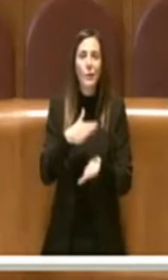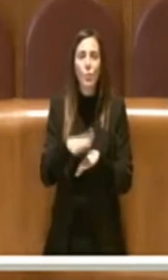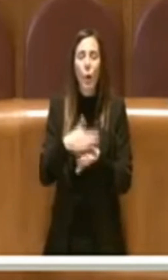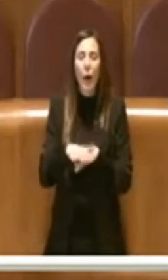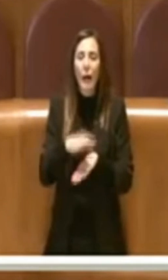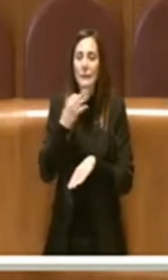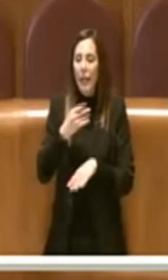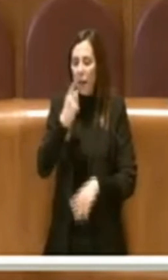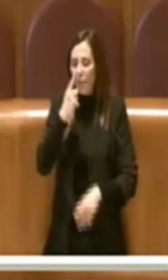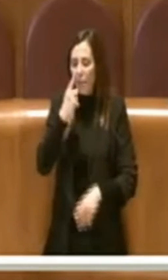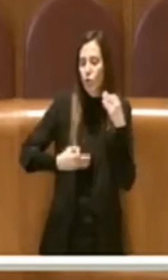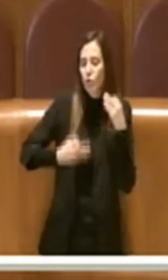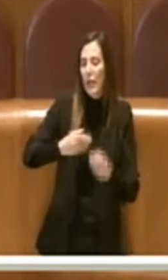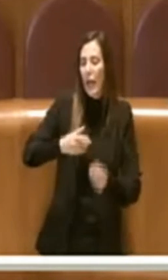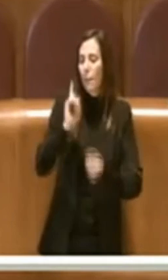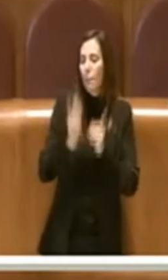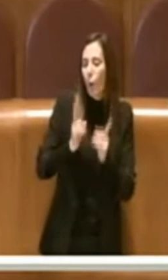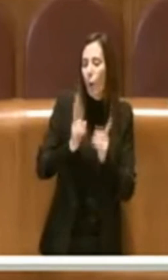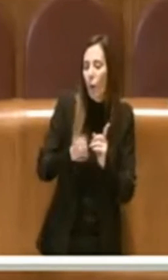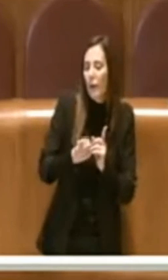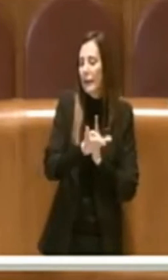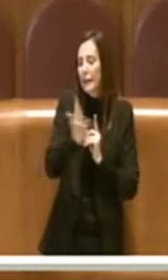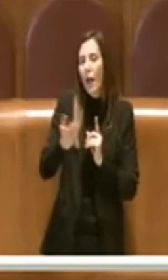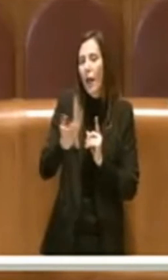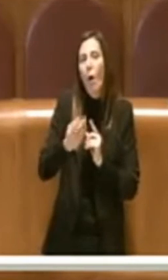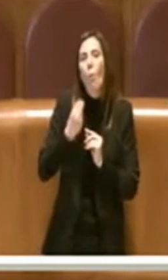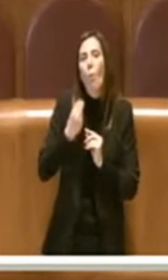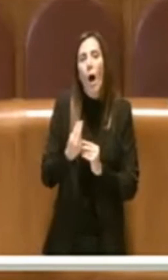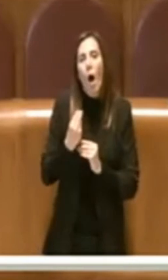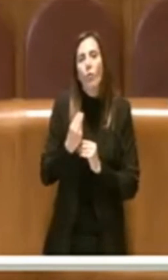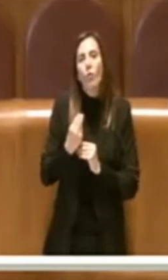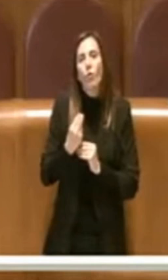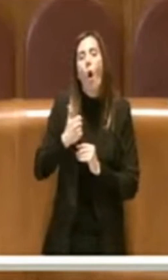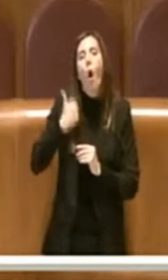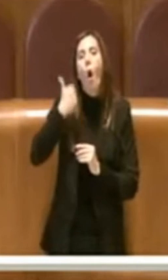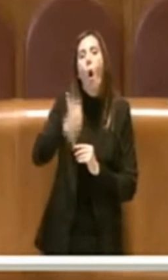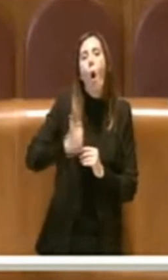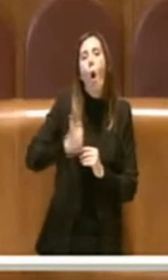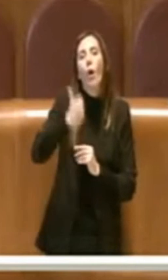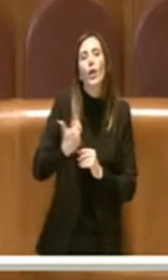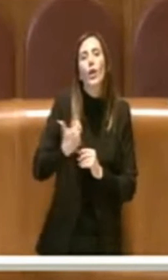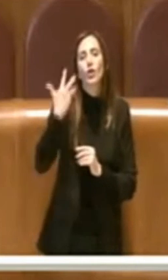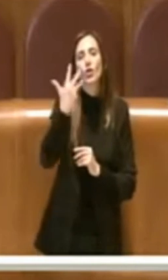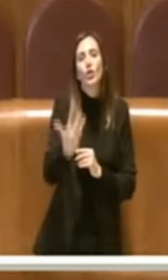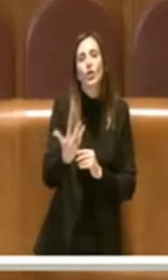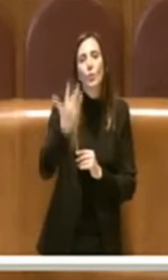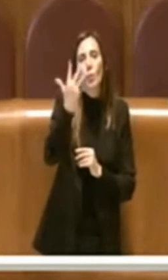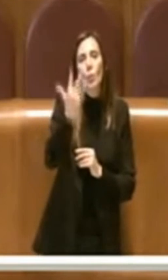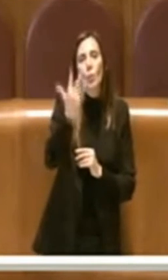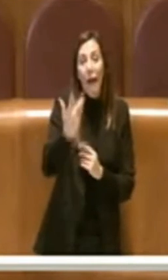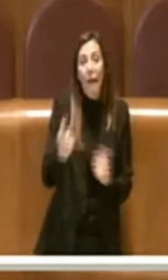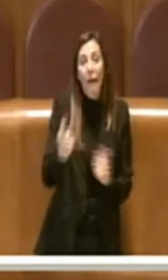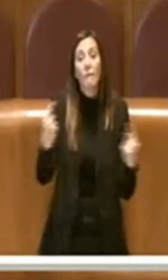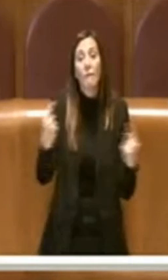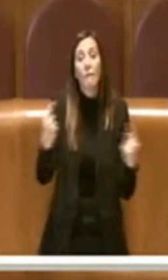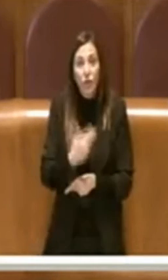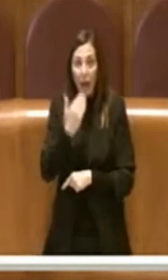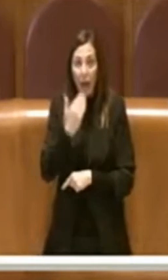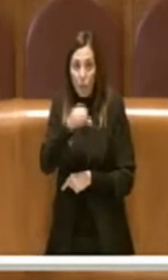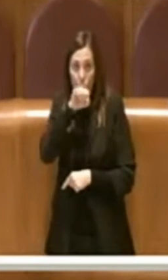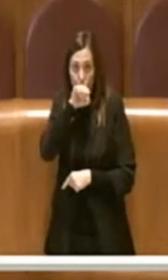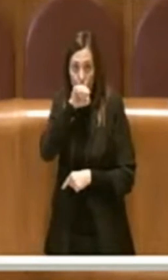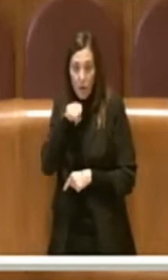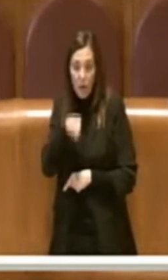giudicare la politica una volta ogni cinque anni attraverso gli strumenti di partecipazione e